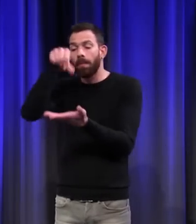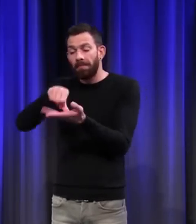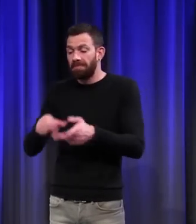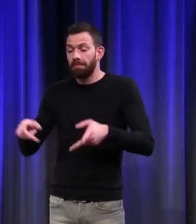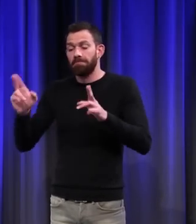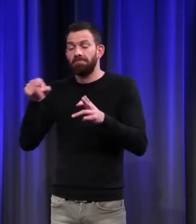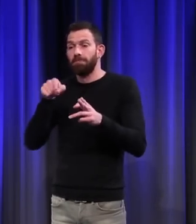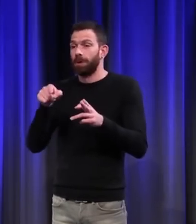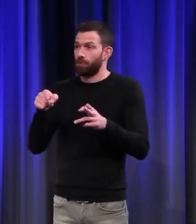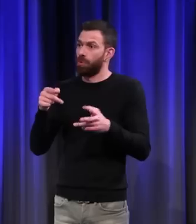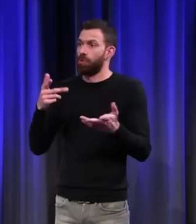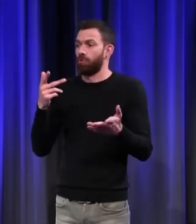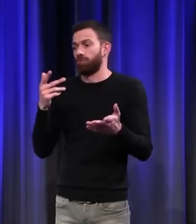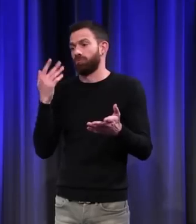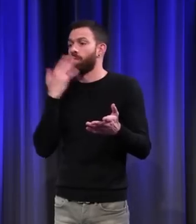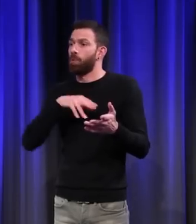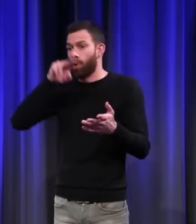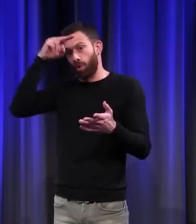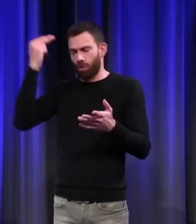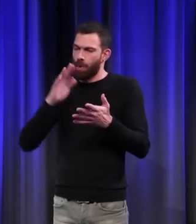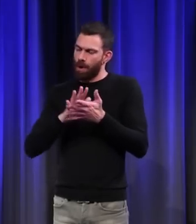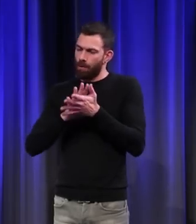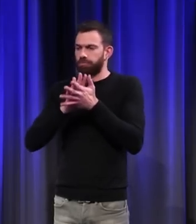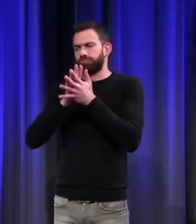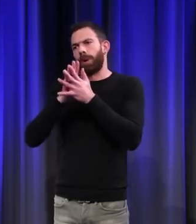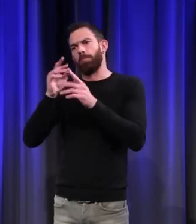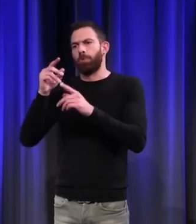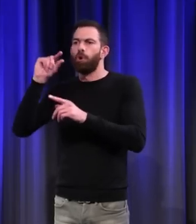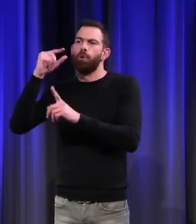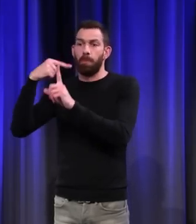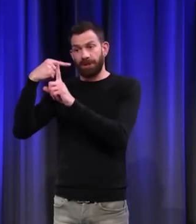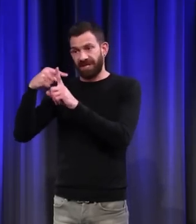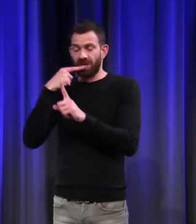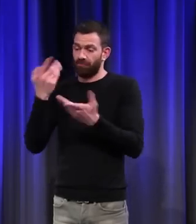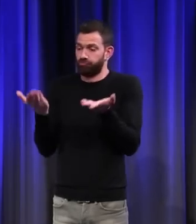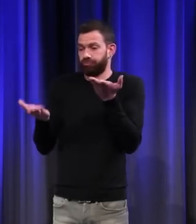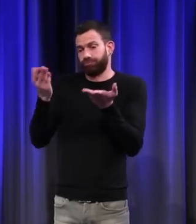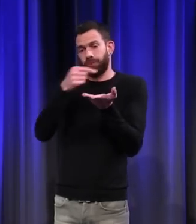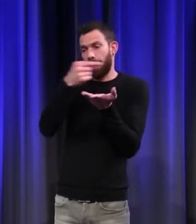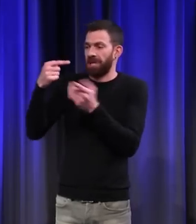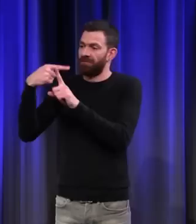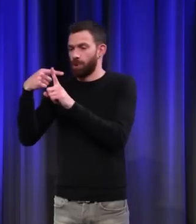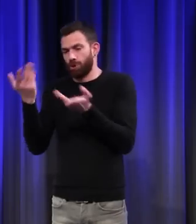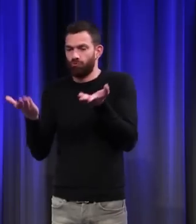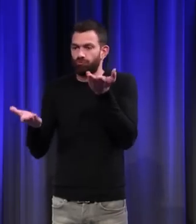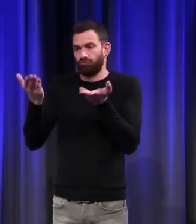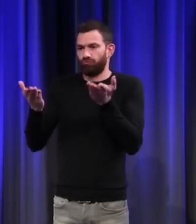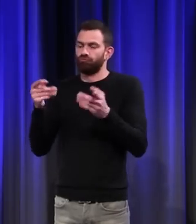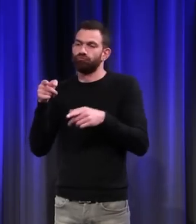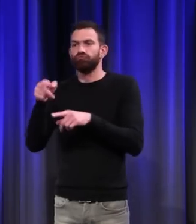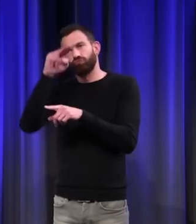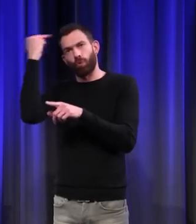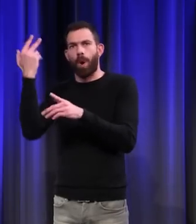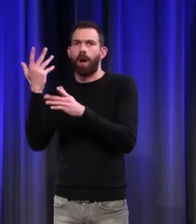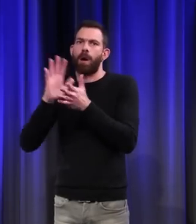bons aspects de la couleur noire se revalorisent un peu. Donc, ça s'équilibre entre les bons et les mauvais aspects. Le noir devient